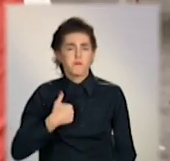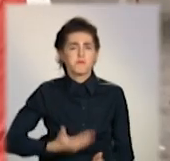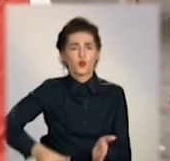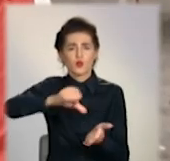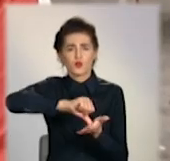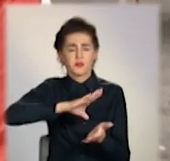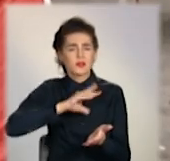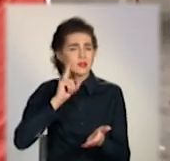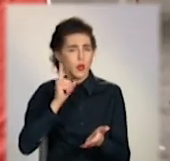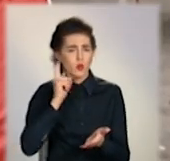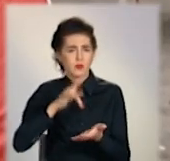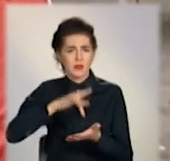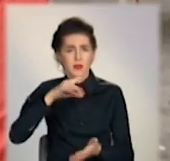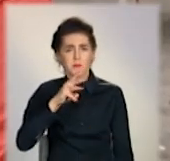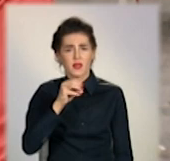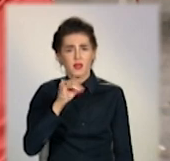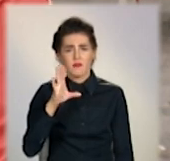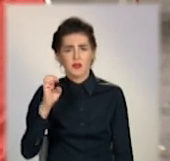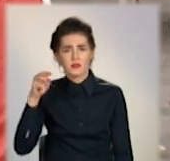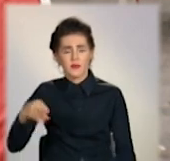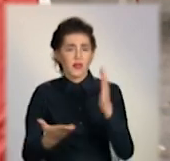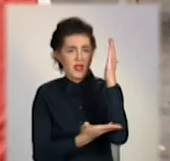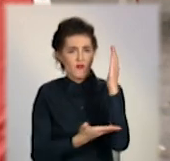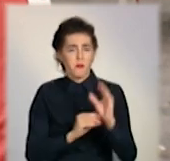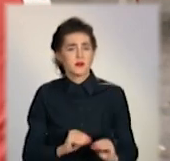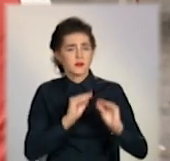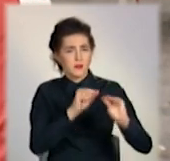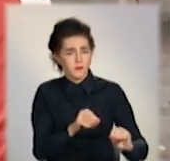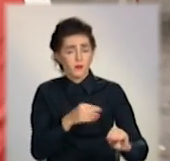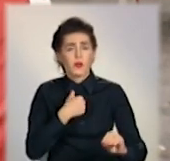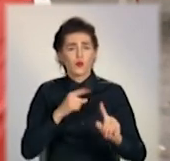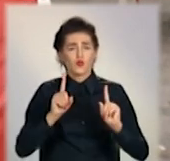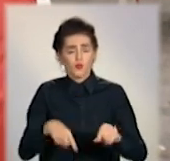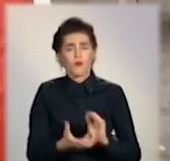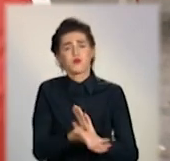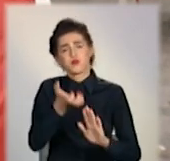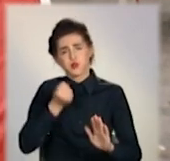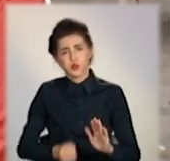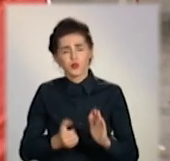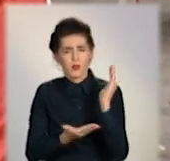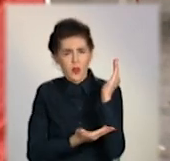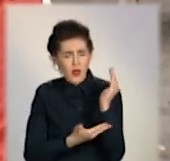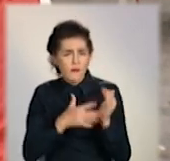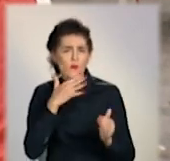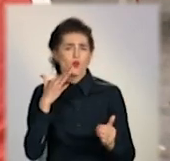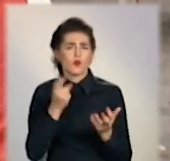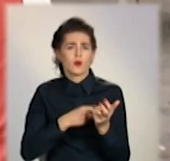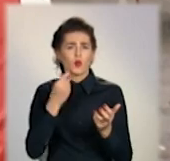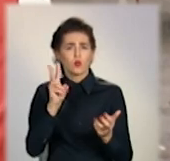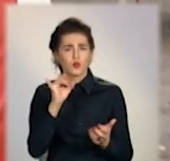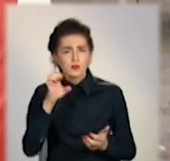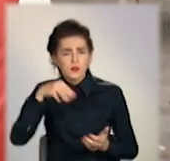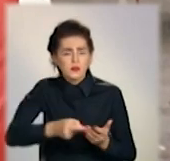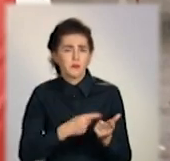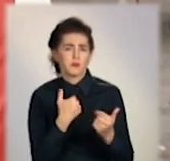зеленого центру «Медінвест» – посадити дерево. Точно також ми отримали кілька деревьев, кустів. Це дуже приємно.